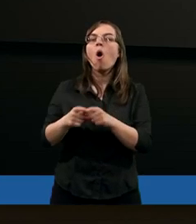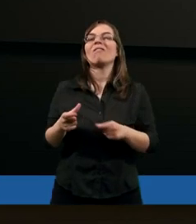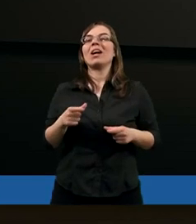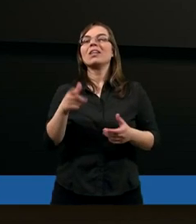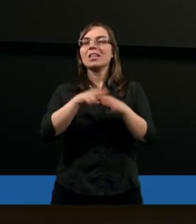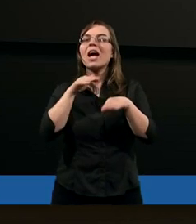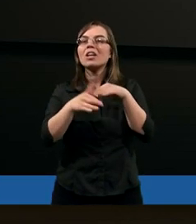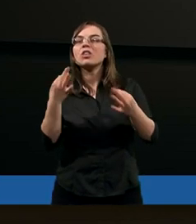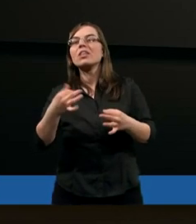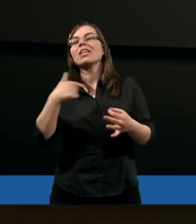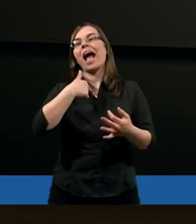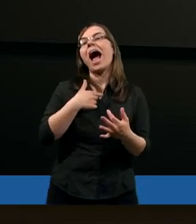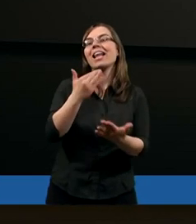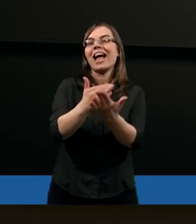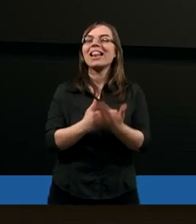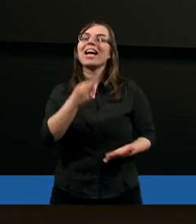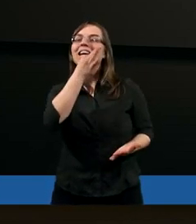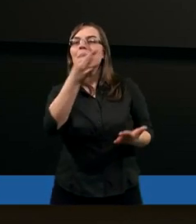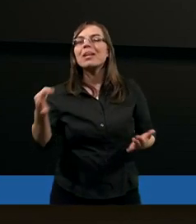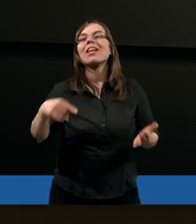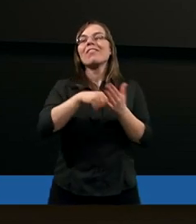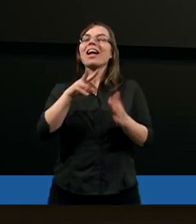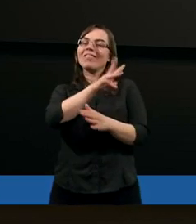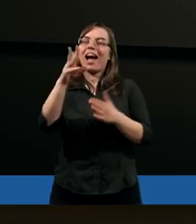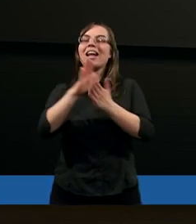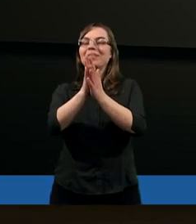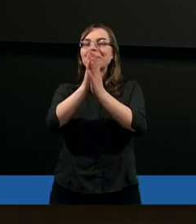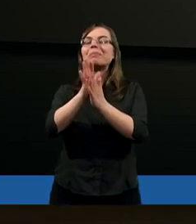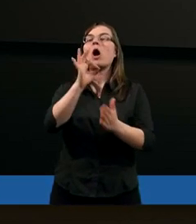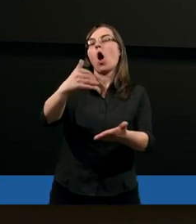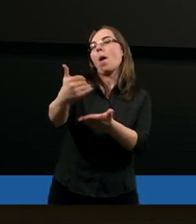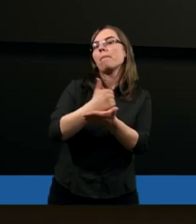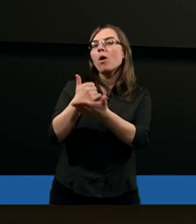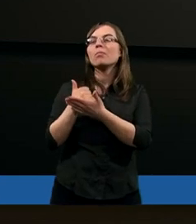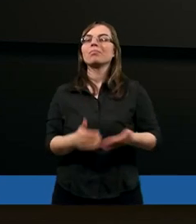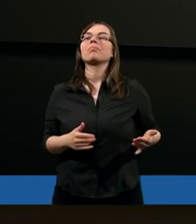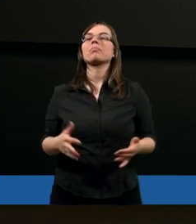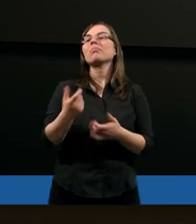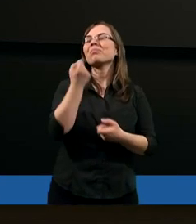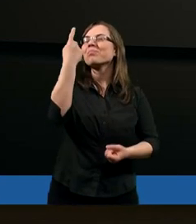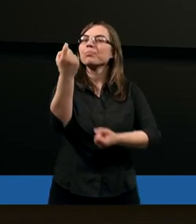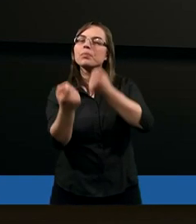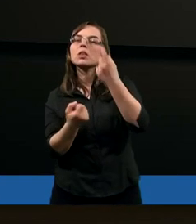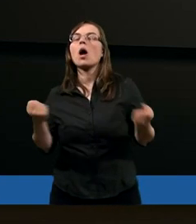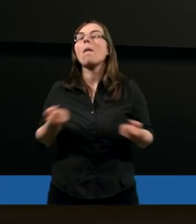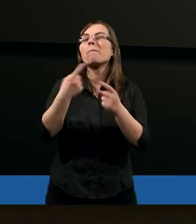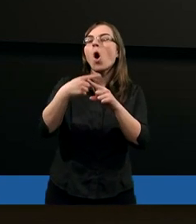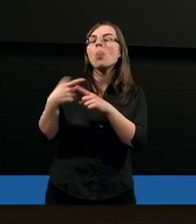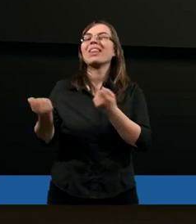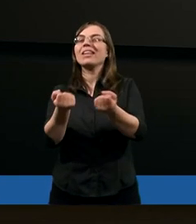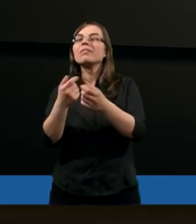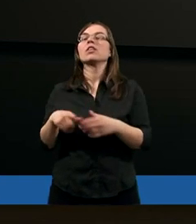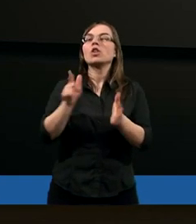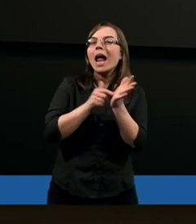ale na szczęście dzisiaj to ja zadaję pytania i was poproszę o pomoc. Pojawia nam się motyw, często